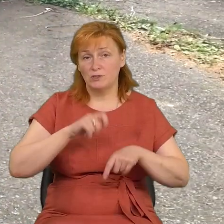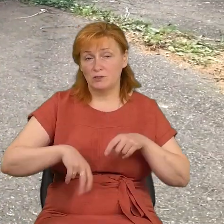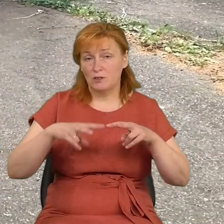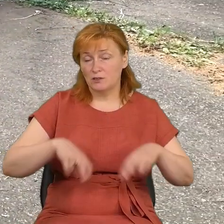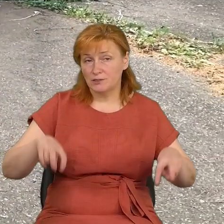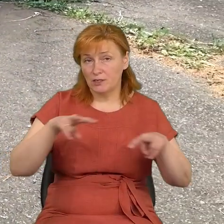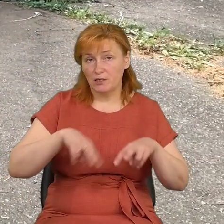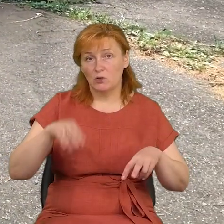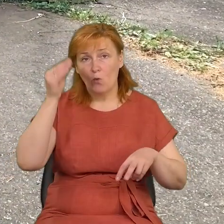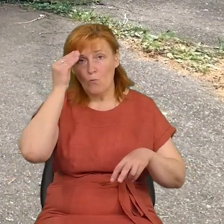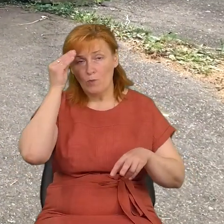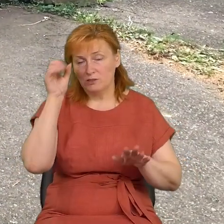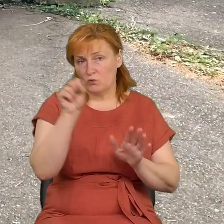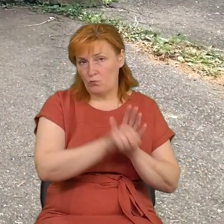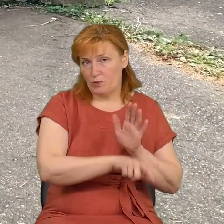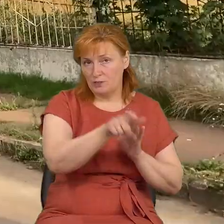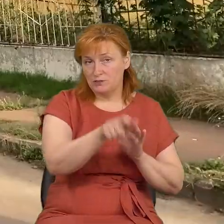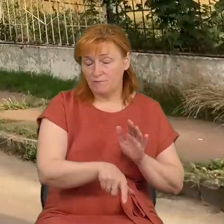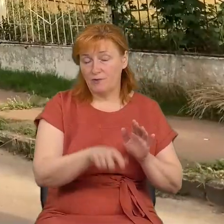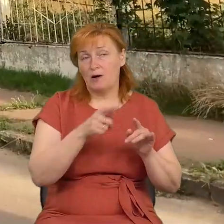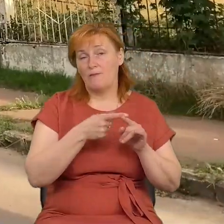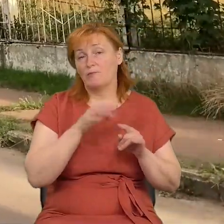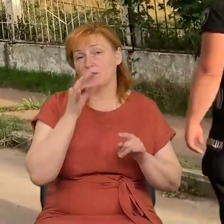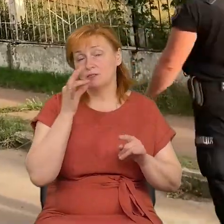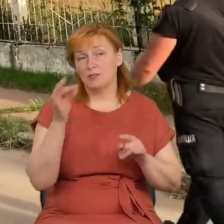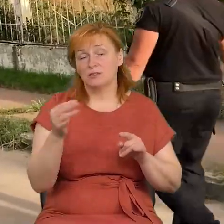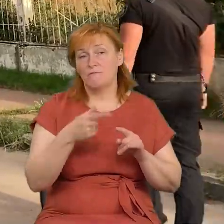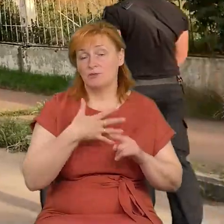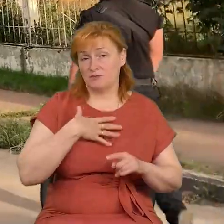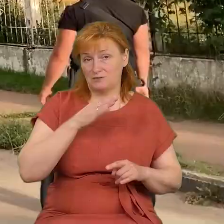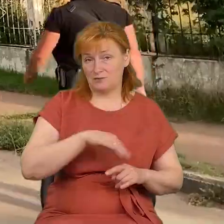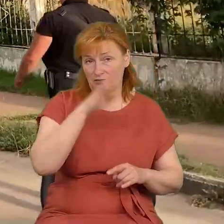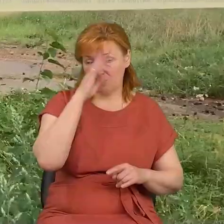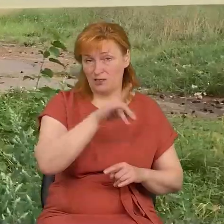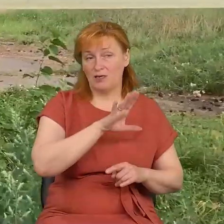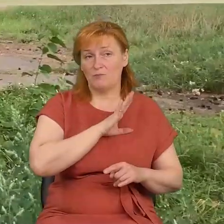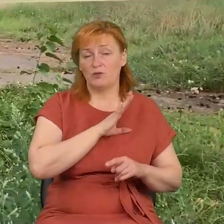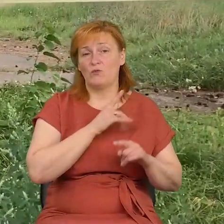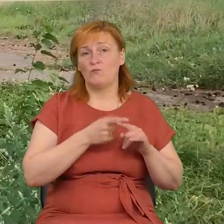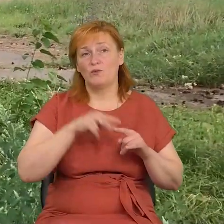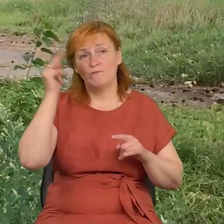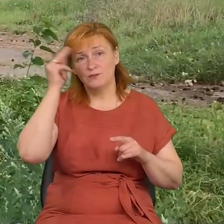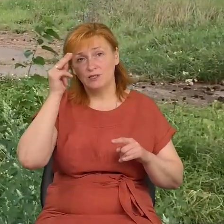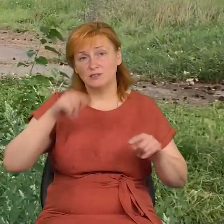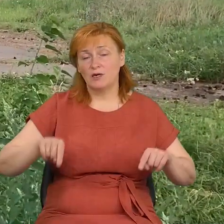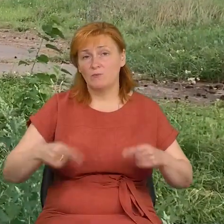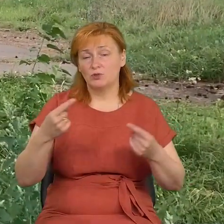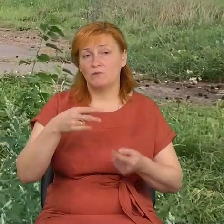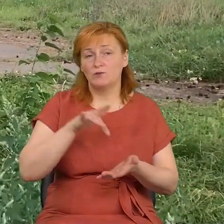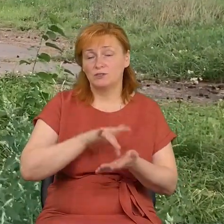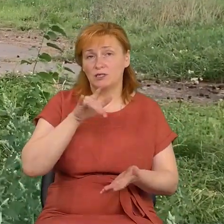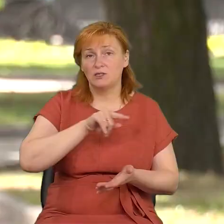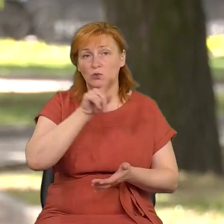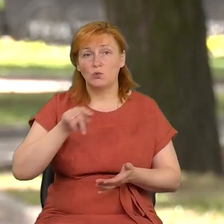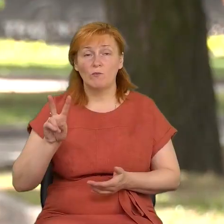вбивство», як повідомили в пресслужбі міської ради загиблий підопічний Чернігівського навчально-реабілітаційного центру номер два.